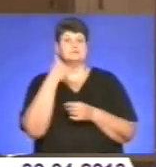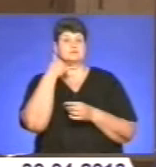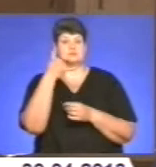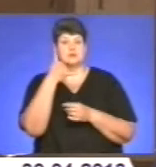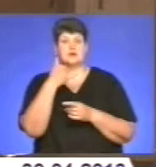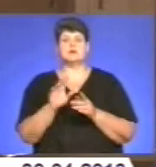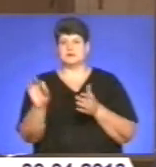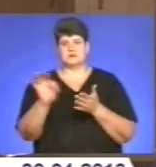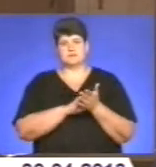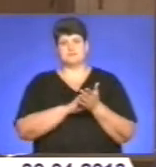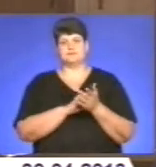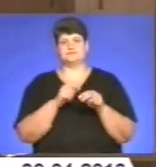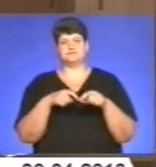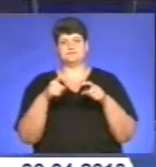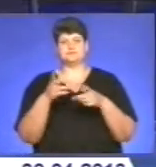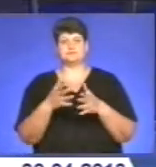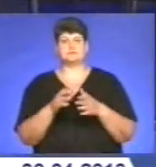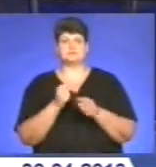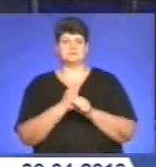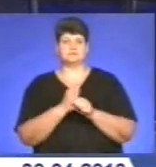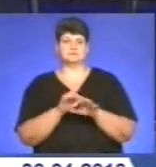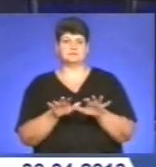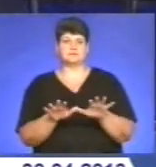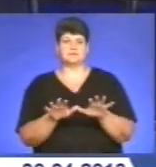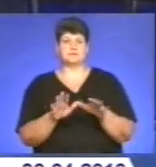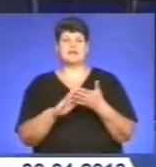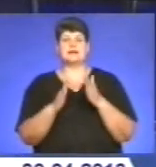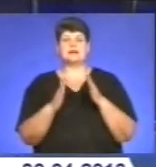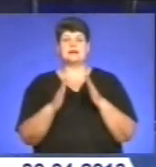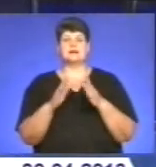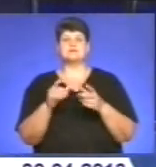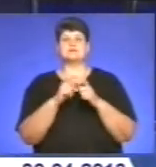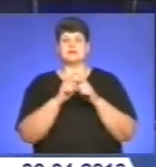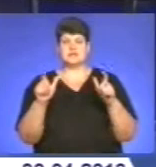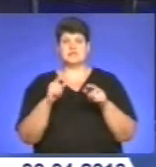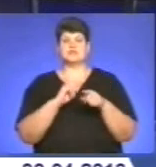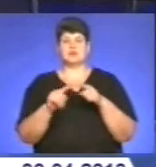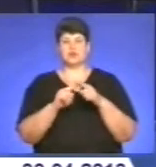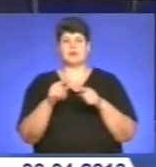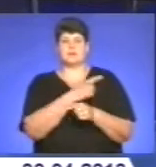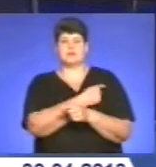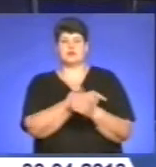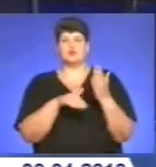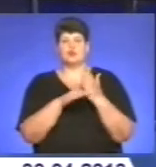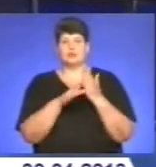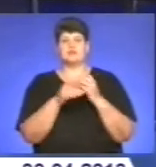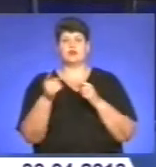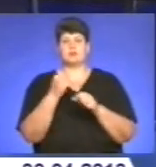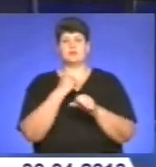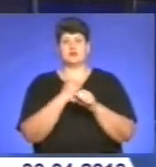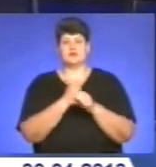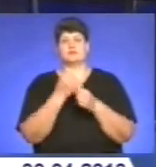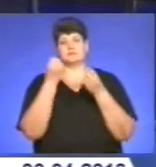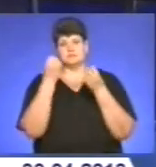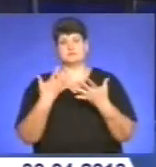реагуємо і будемо вживати заходи. Станція швидкої медичної допомоги Тернополя у травневі свята працюватиме